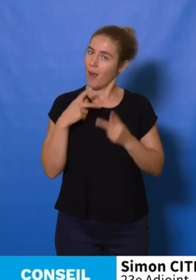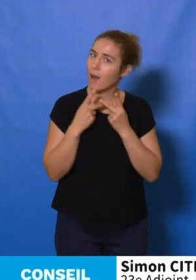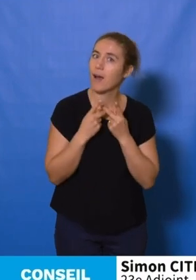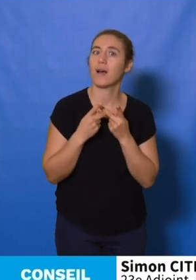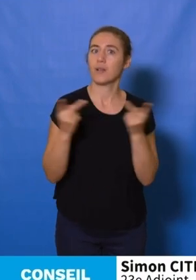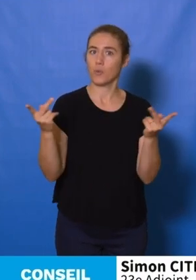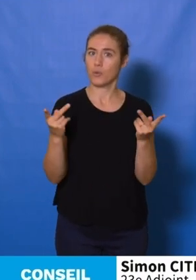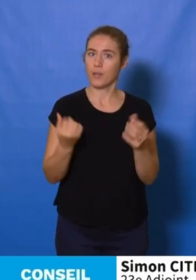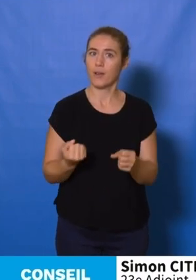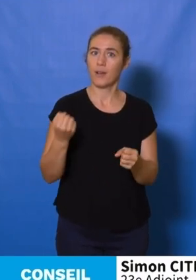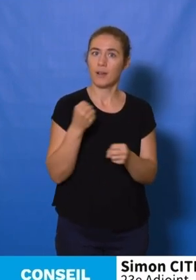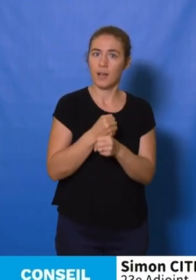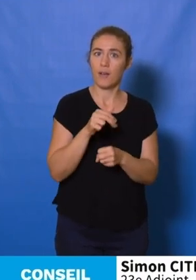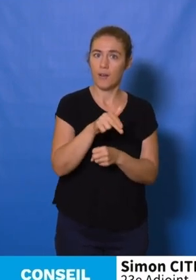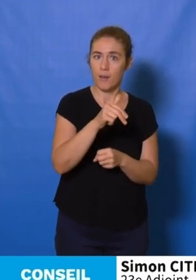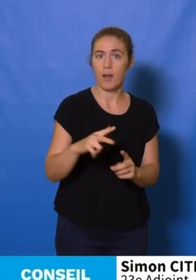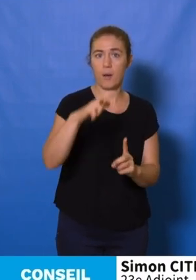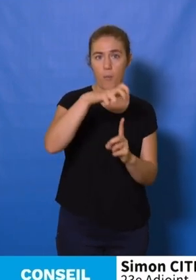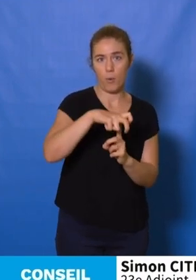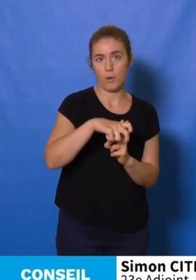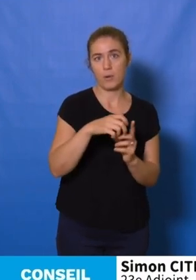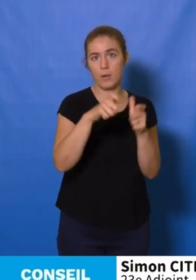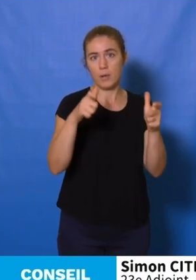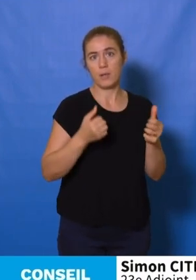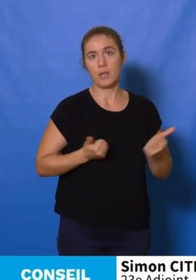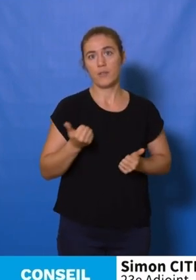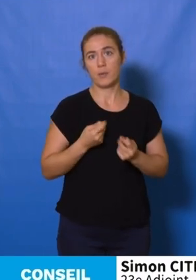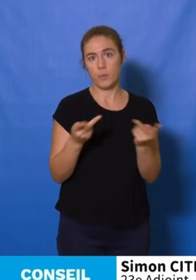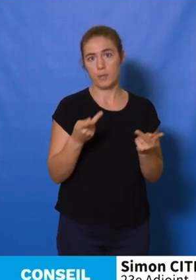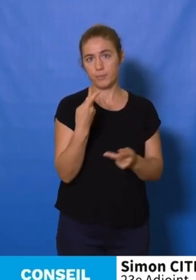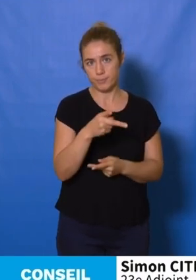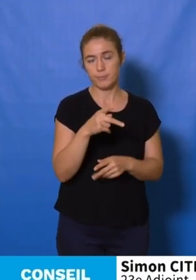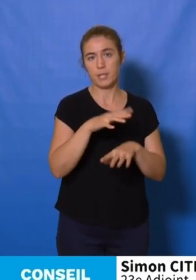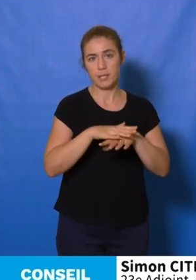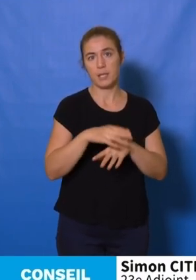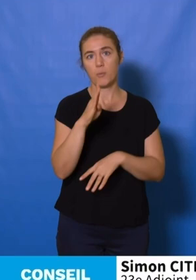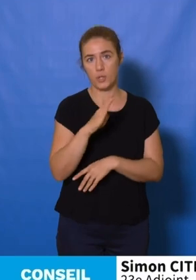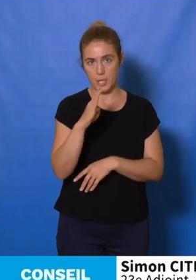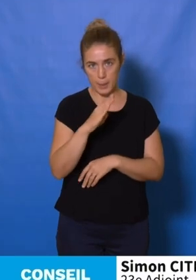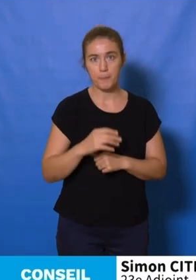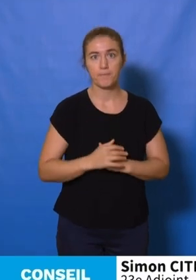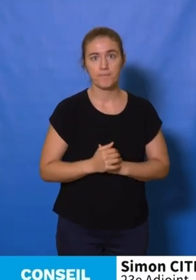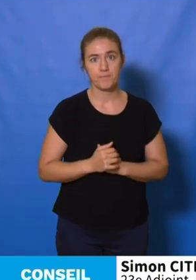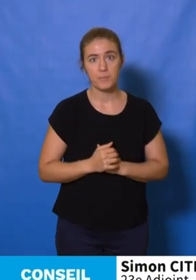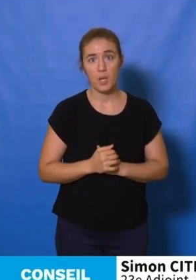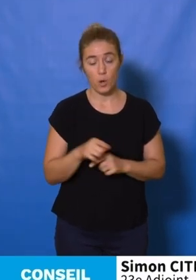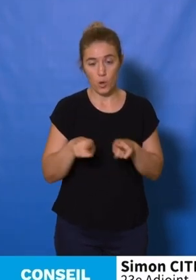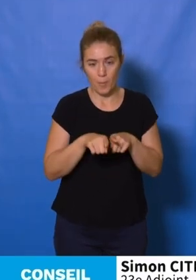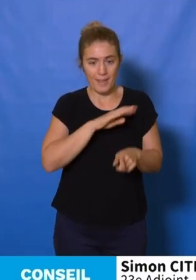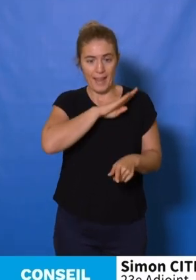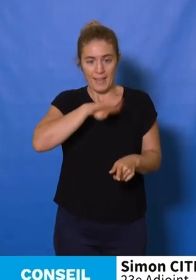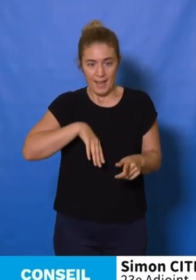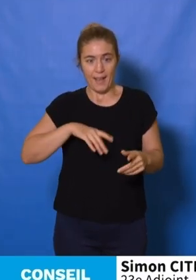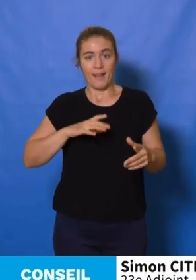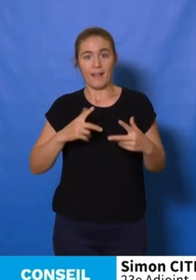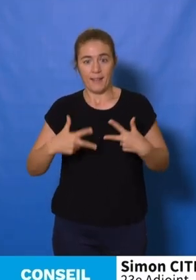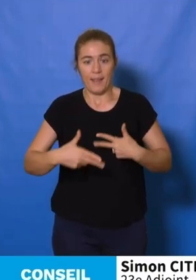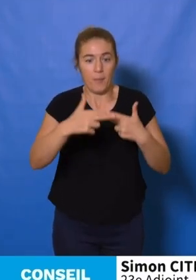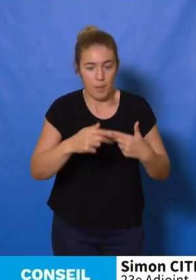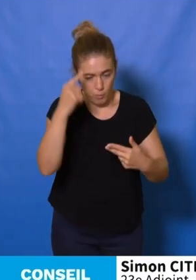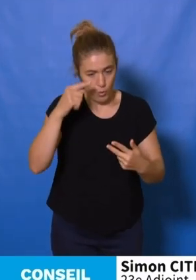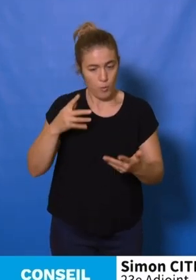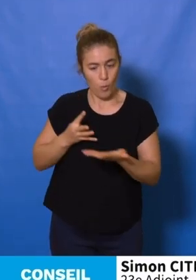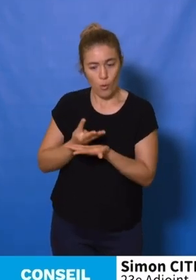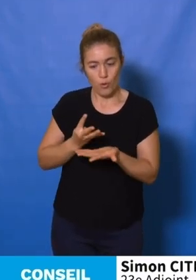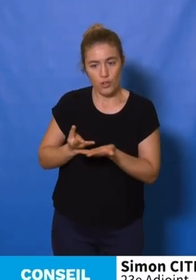le pôle d'équipement de services publics de la Botière. Il représente une brique de notre bouquet final, un aboutissement du projet de quartier.